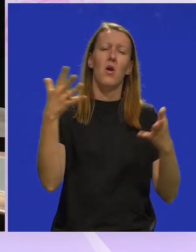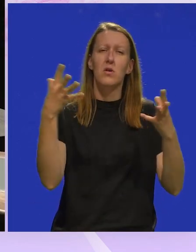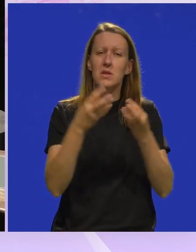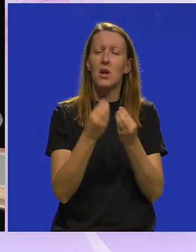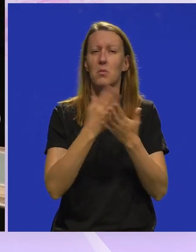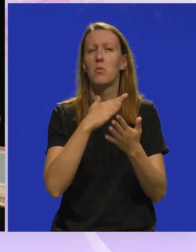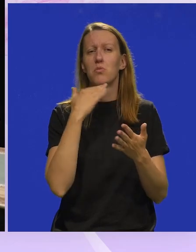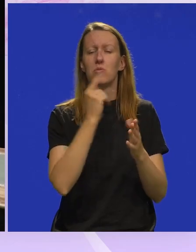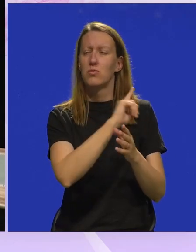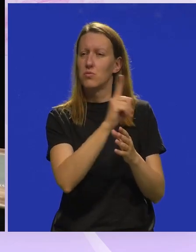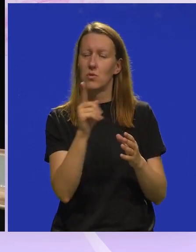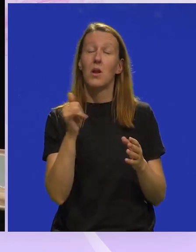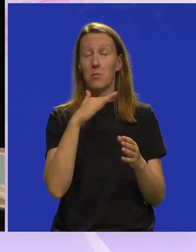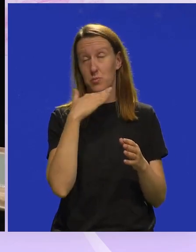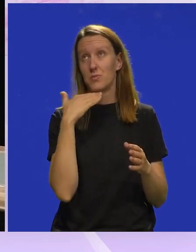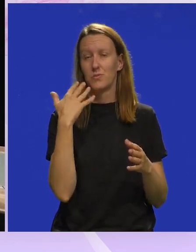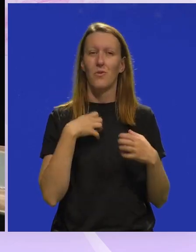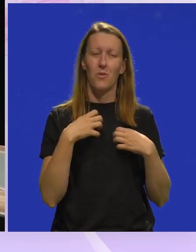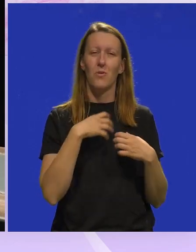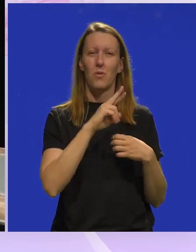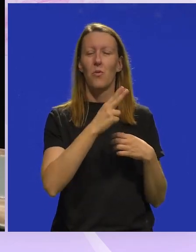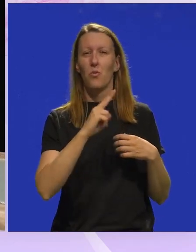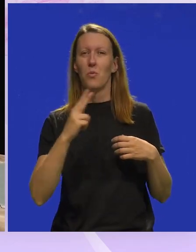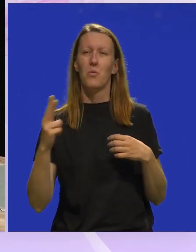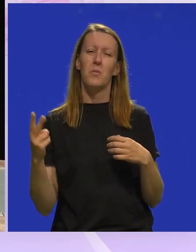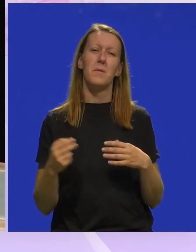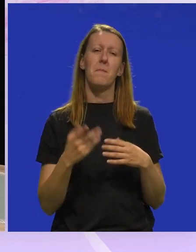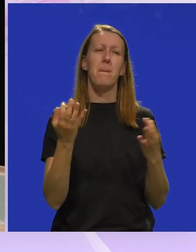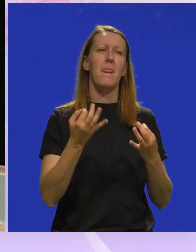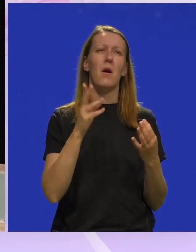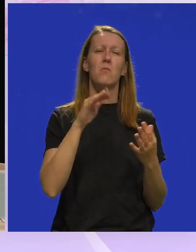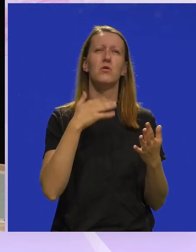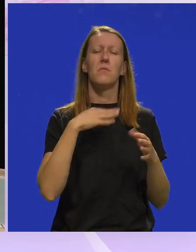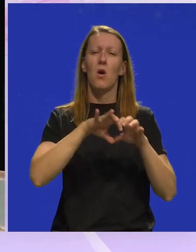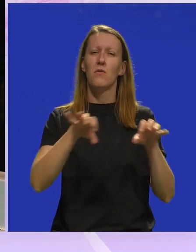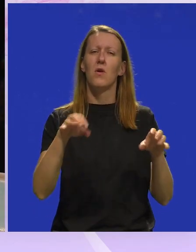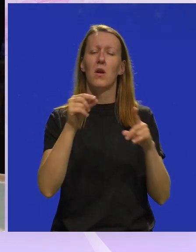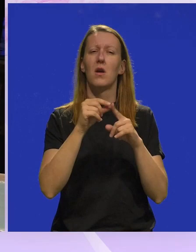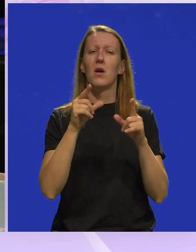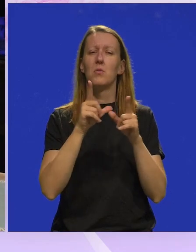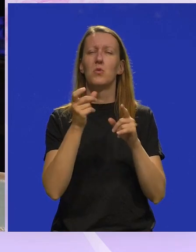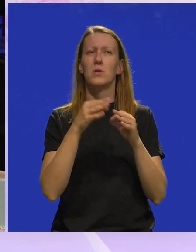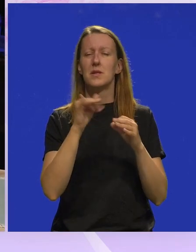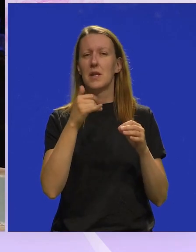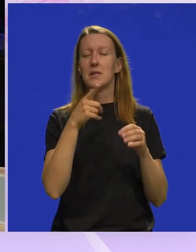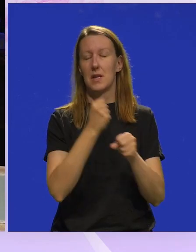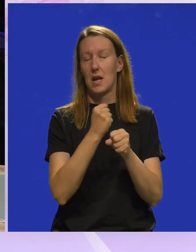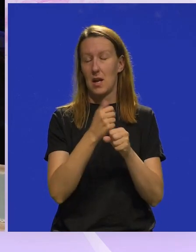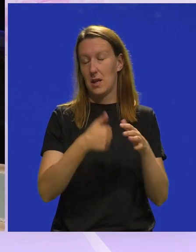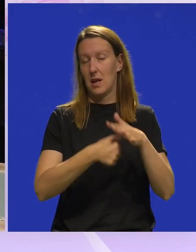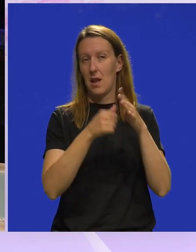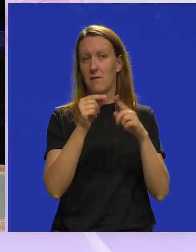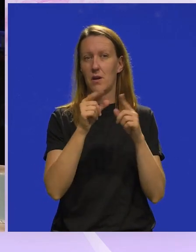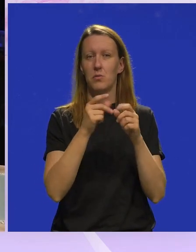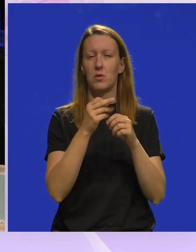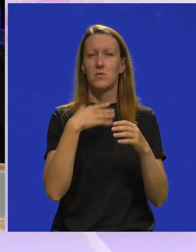cijelinu, jer bilo je puno uloga. Da, bilo je puno uloga. Pa evo, nekako možda bih izvojila punicu, budući se radi, ove glavne